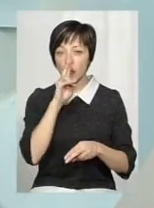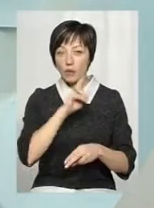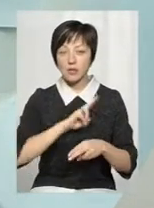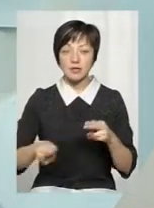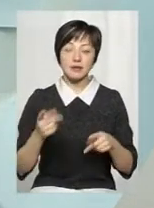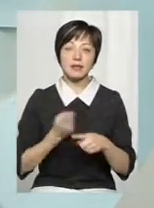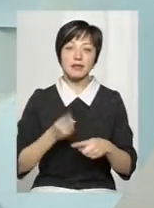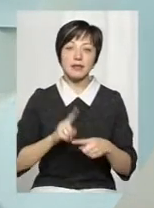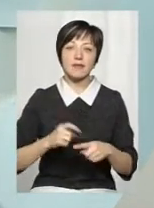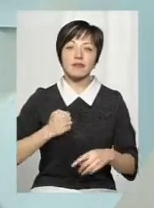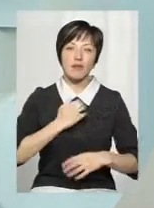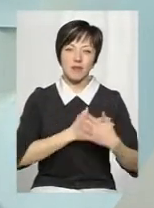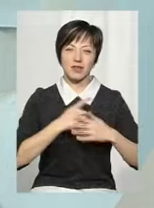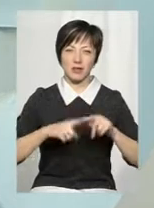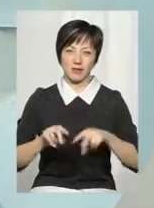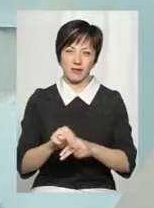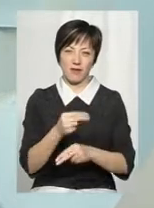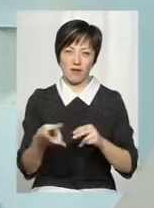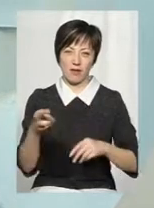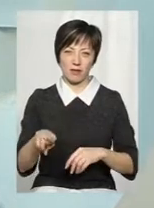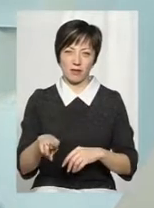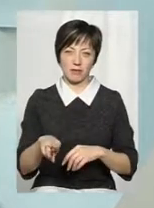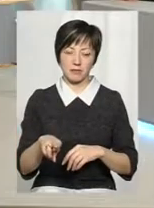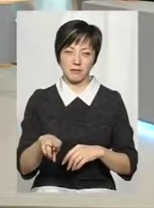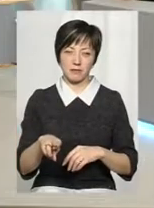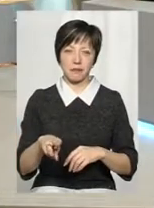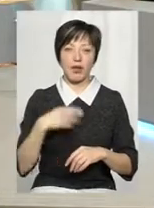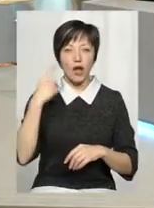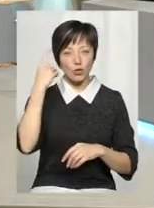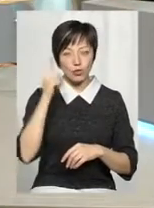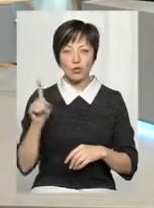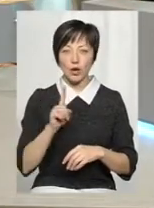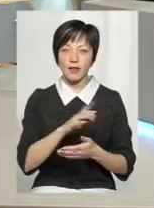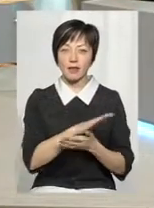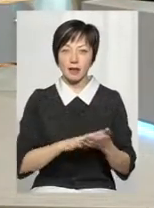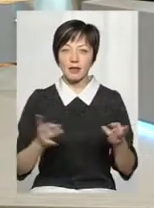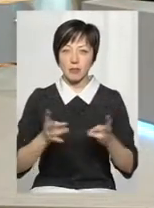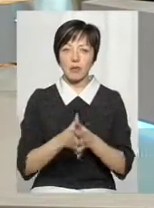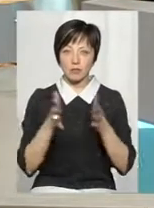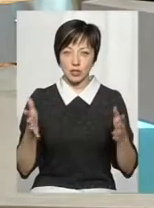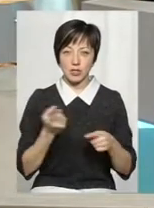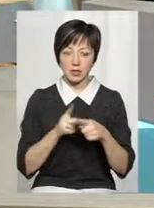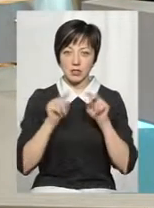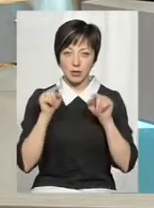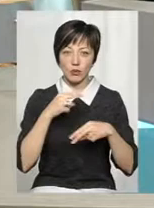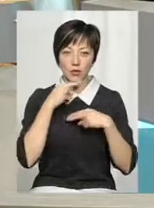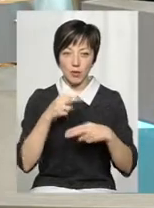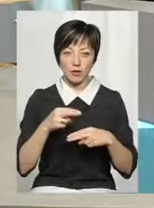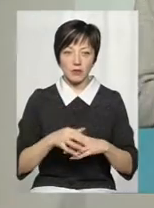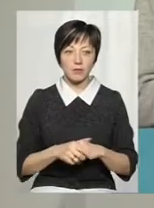цей військово-патріотичне виховання. Я думаю, що надалі треба більше, напевно, що приділяти.